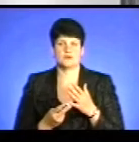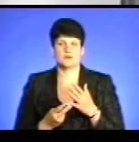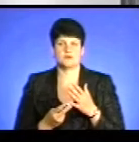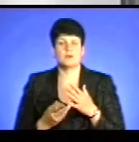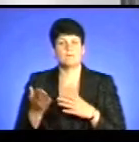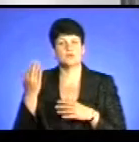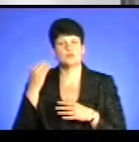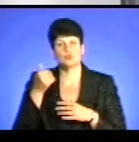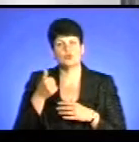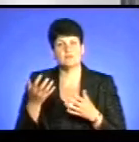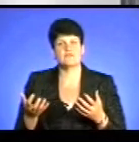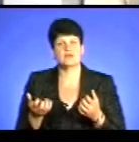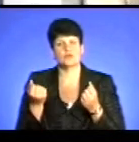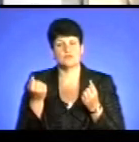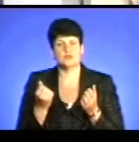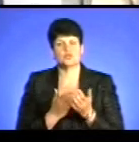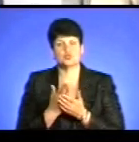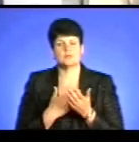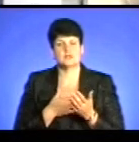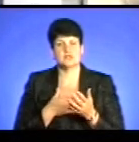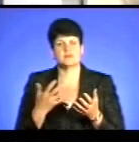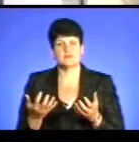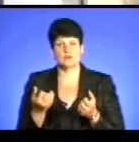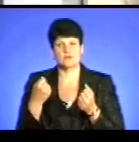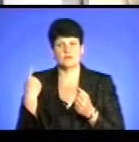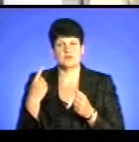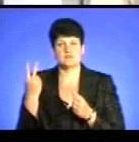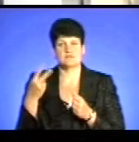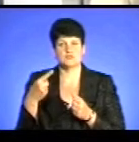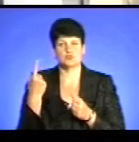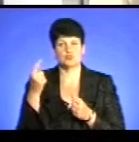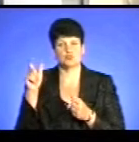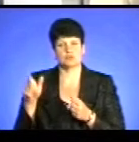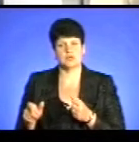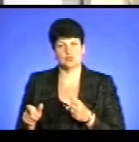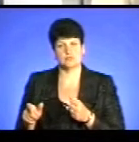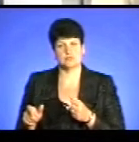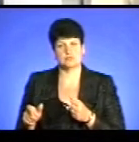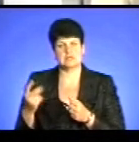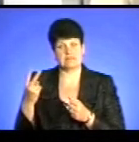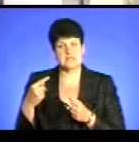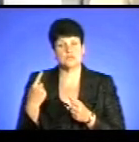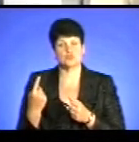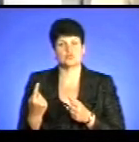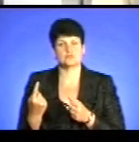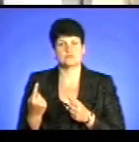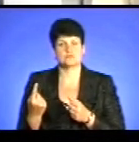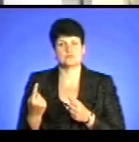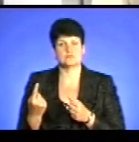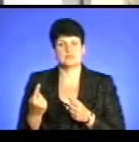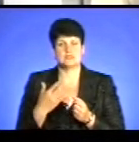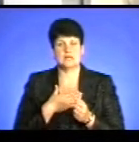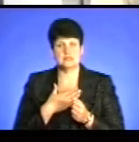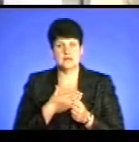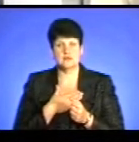що в минулому році ми врятували, служба наша врятувала по області 21 людину. 21. Зокрема, на